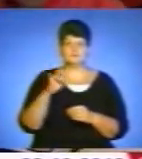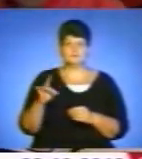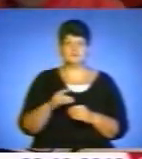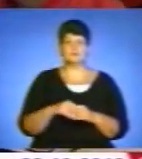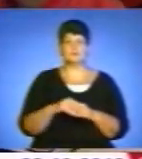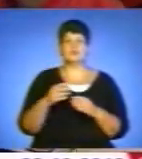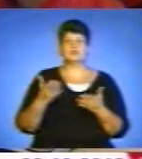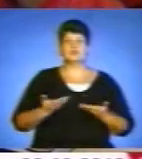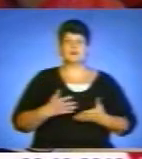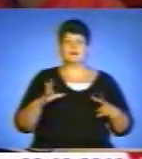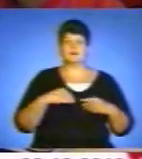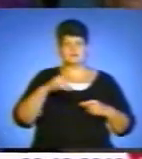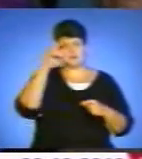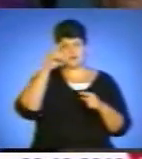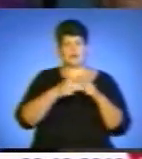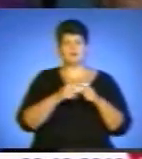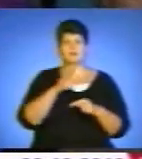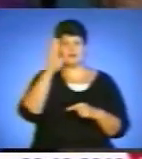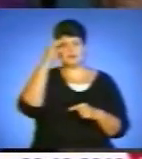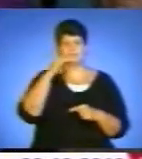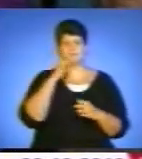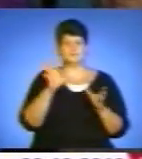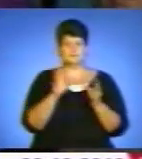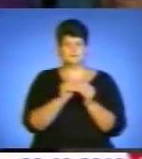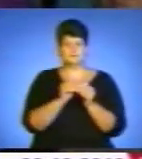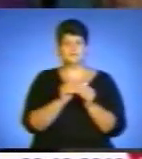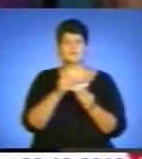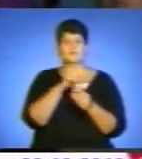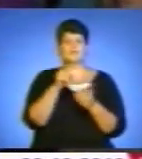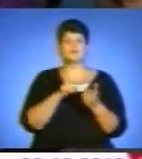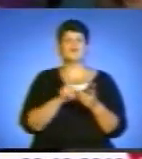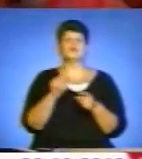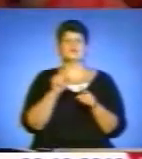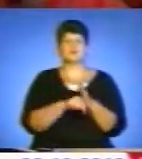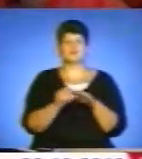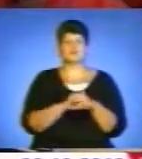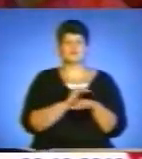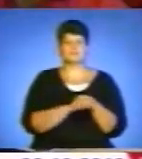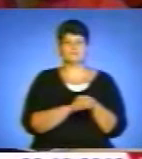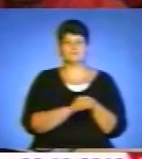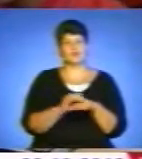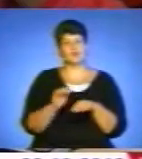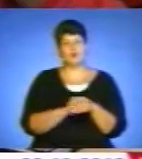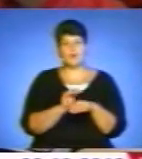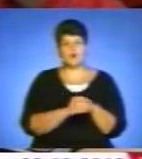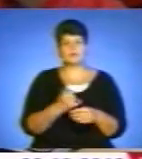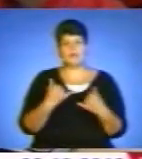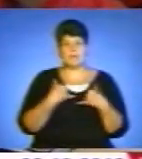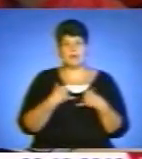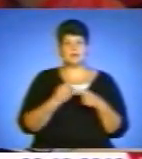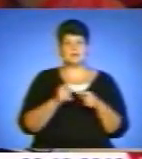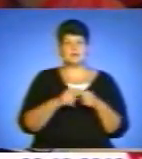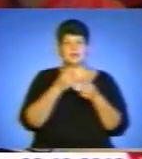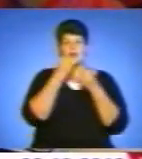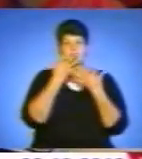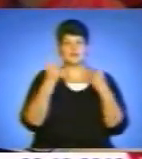живе з братом і татом. На запитання, що для нього добро, відповідає просто. Добро для мене – це хороша,